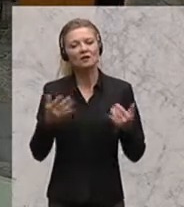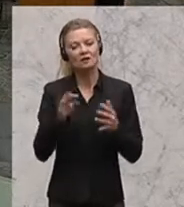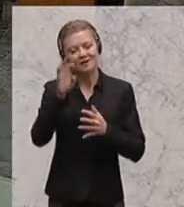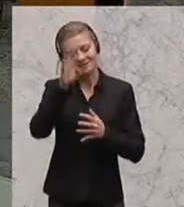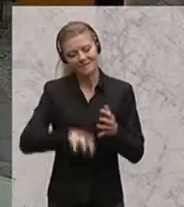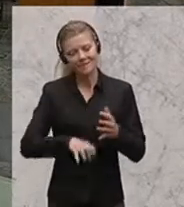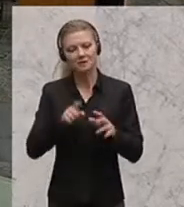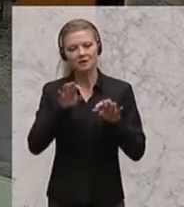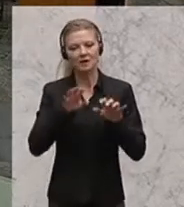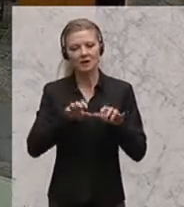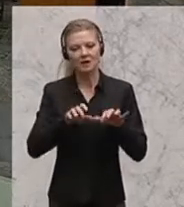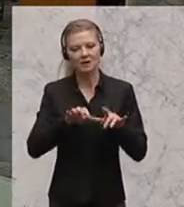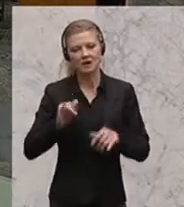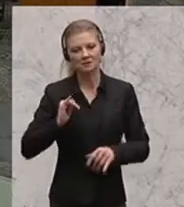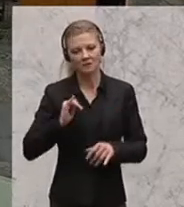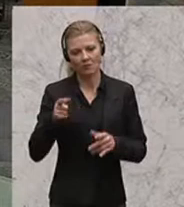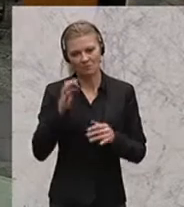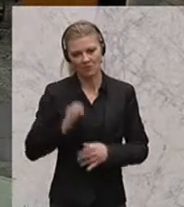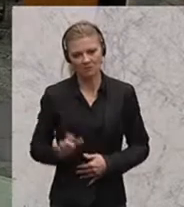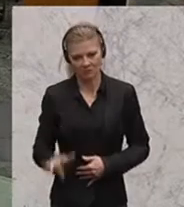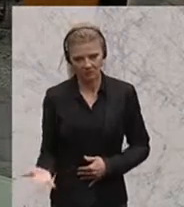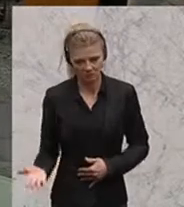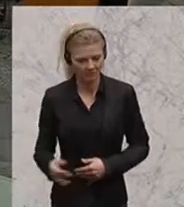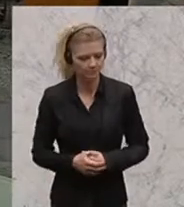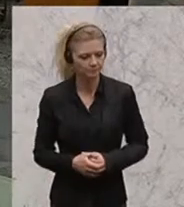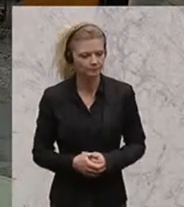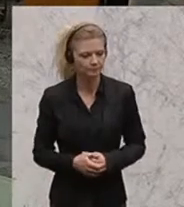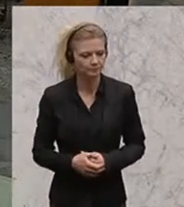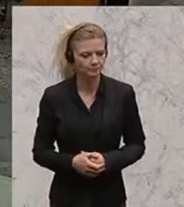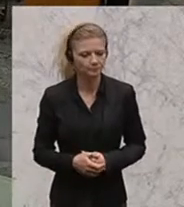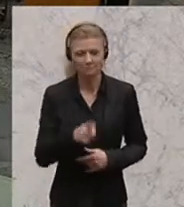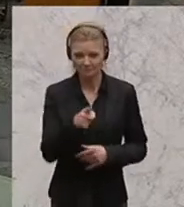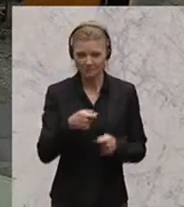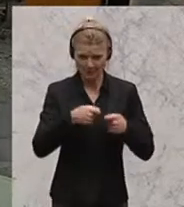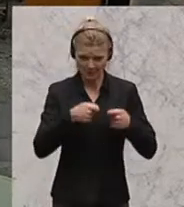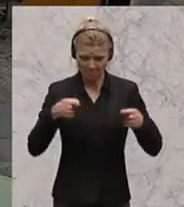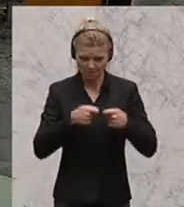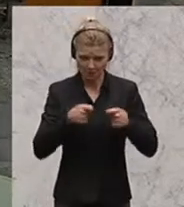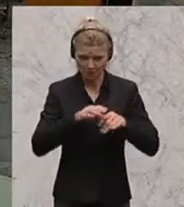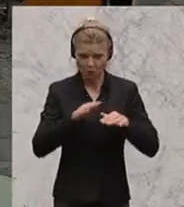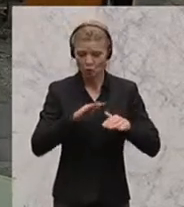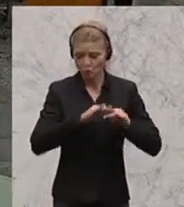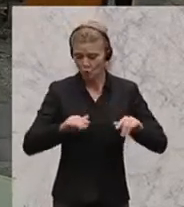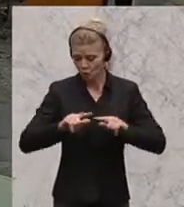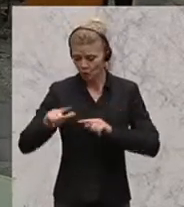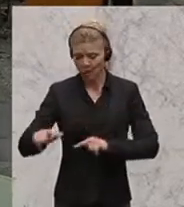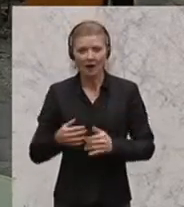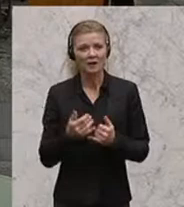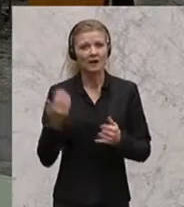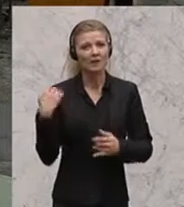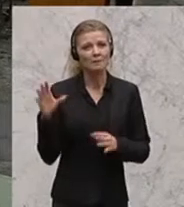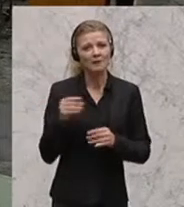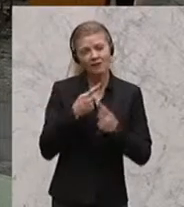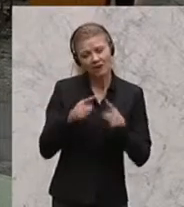dass im BMF derzeit 2 Milliarden Euro Bemessungsgrundlage aus Verrechnungspreiskorrekturen mit anderen Staaten